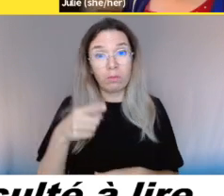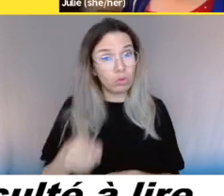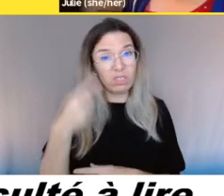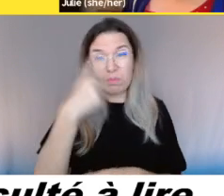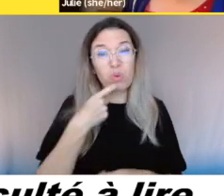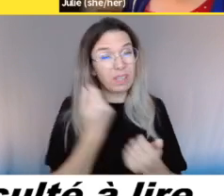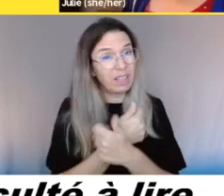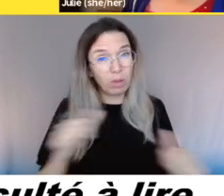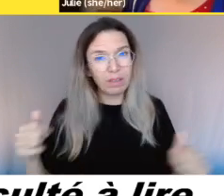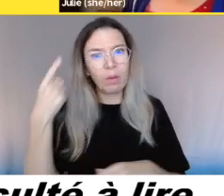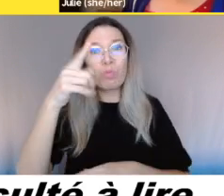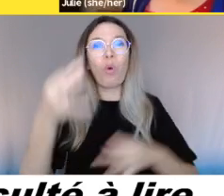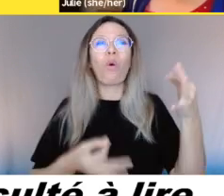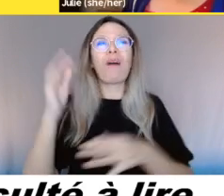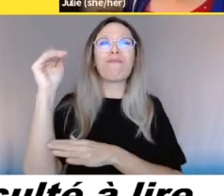articles